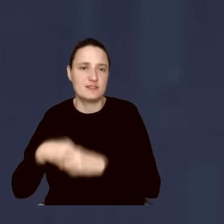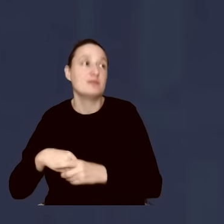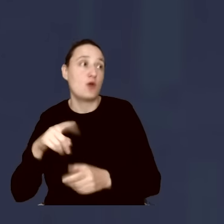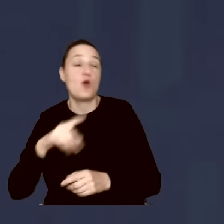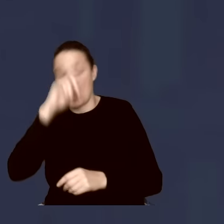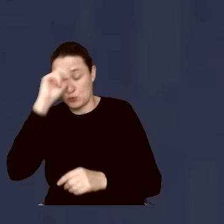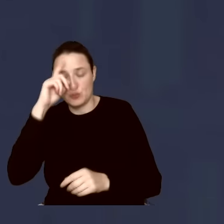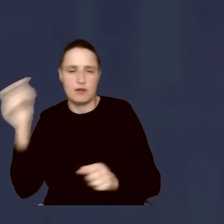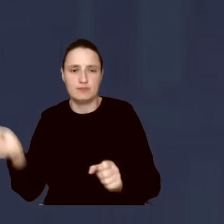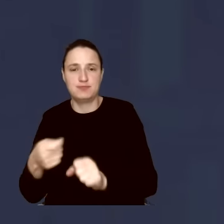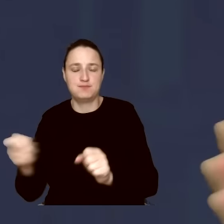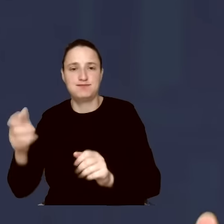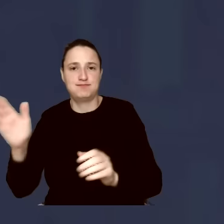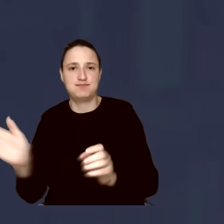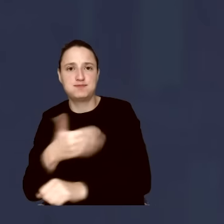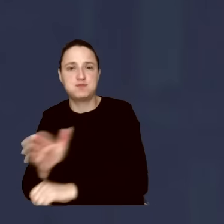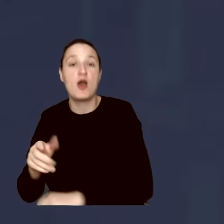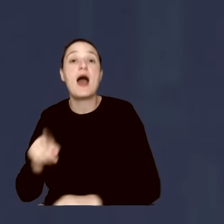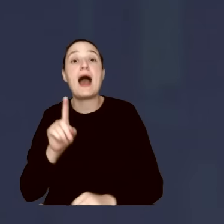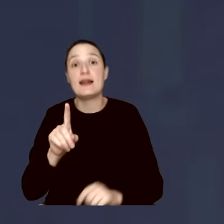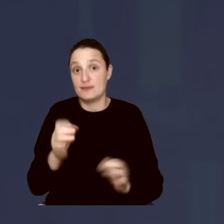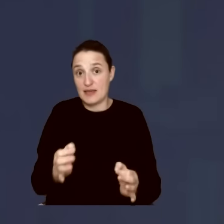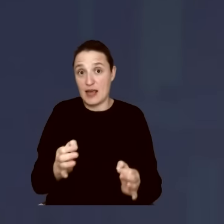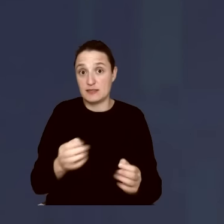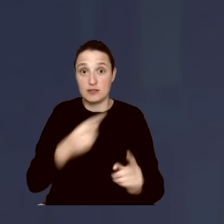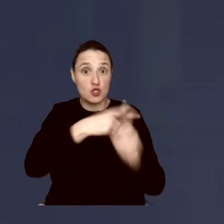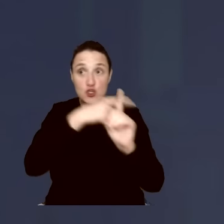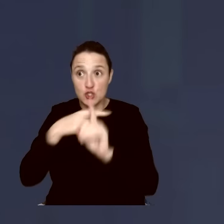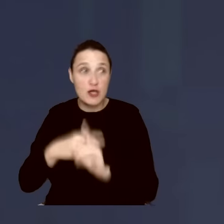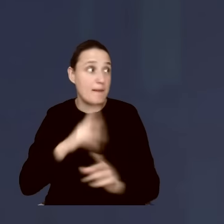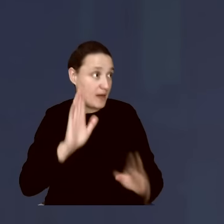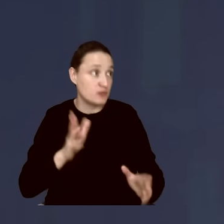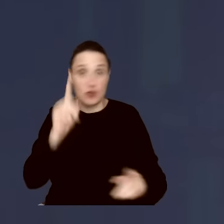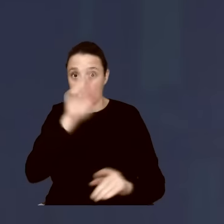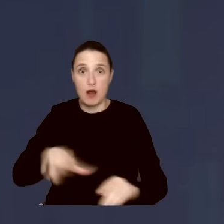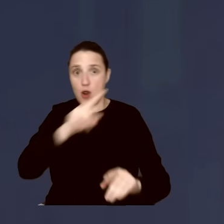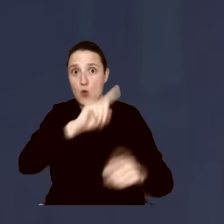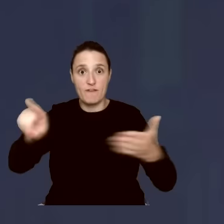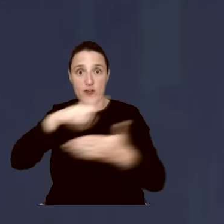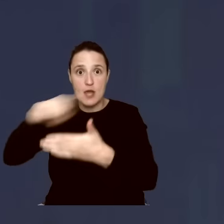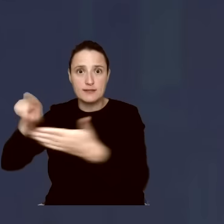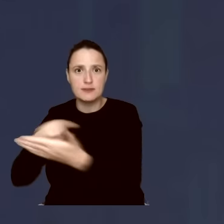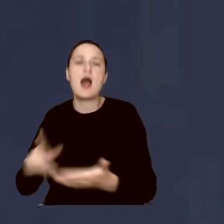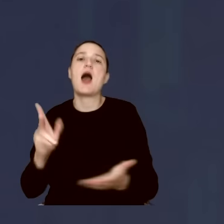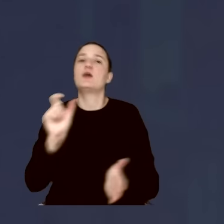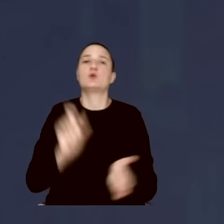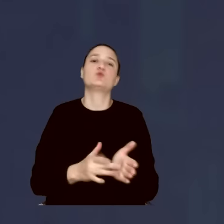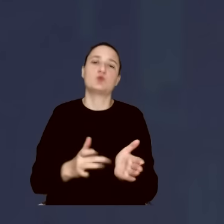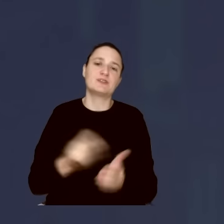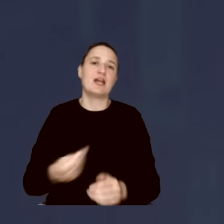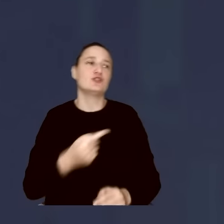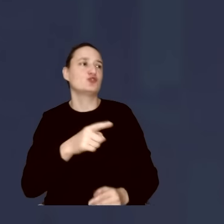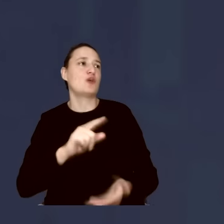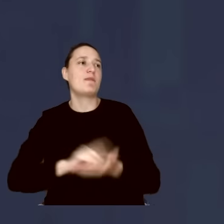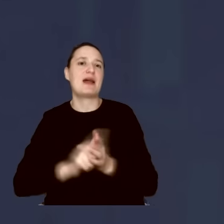prezydenta, który jest swoistego rodzaju Czerepachem i będzie krzyże przestrzeni publicznej likwidował, no ale Tusk póki co jeszcze pod tym krzyżem, który